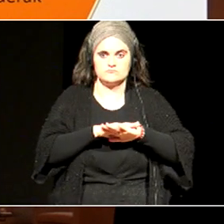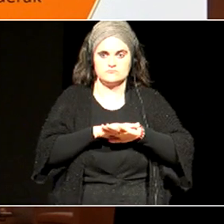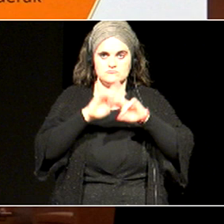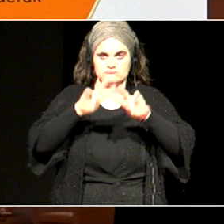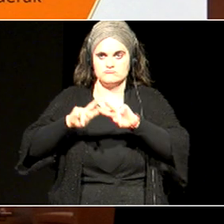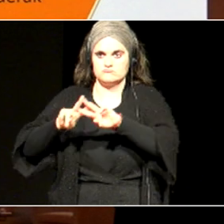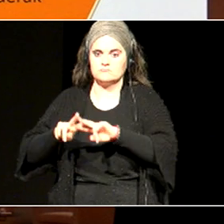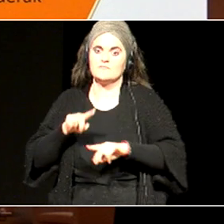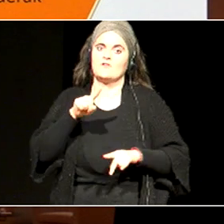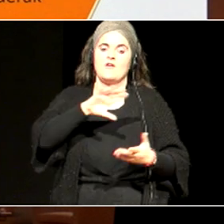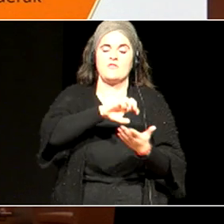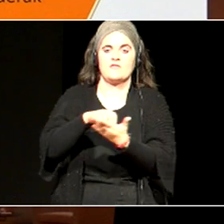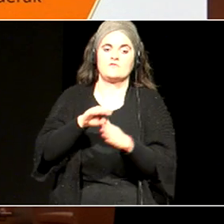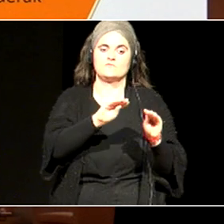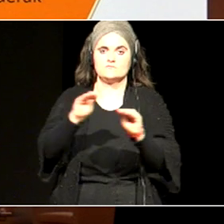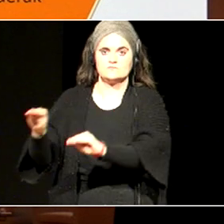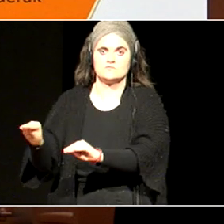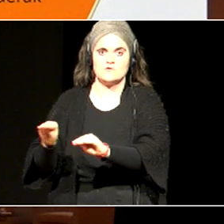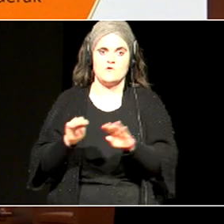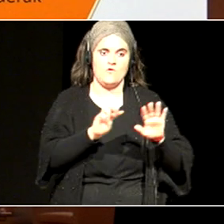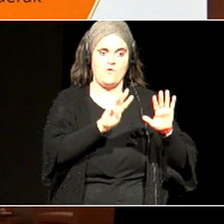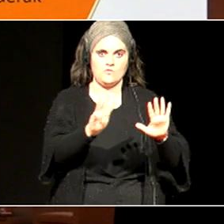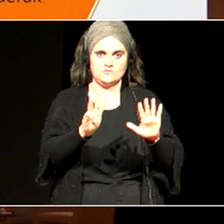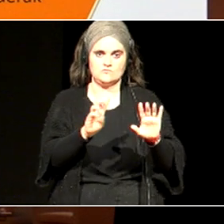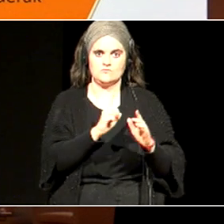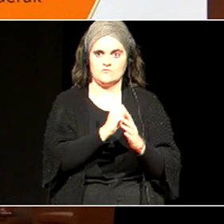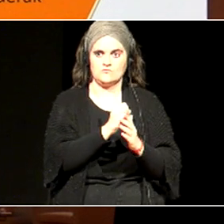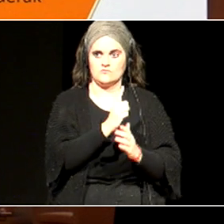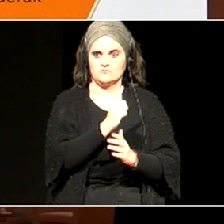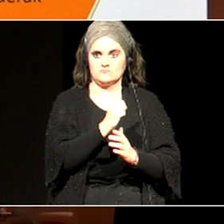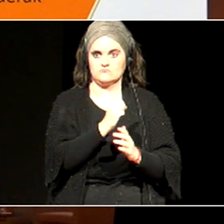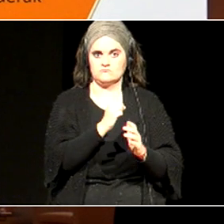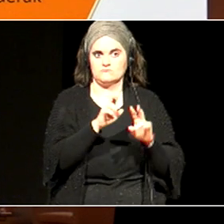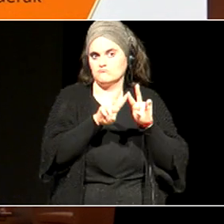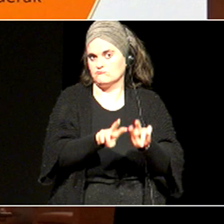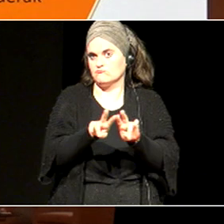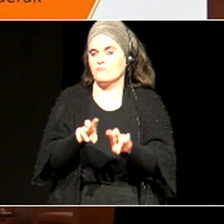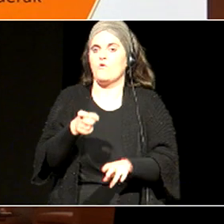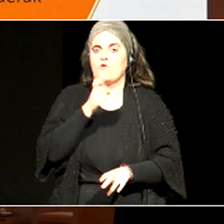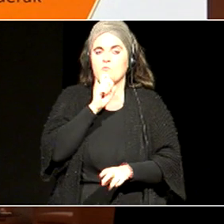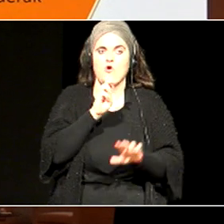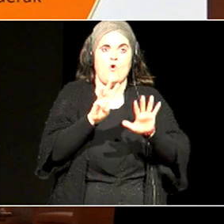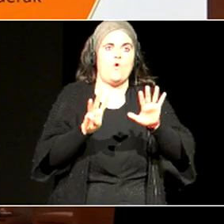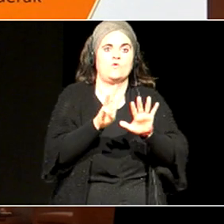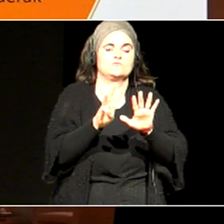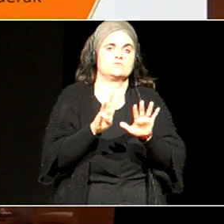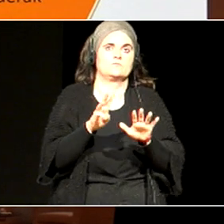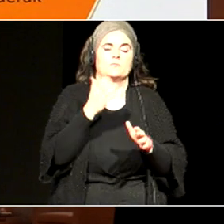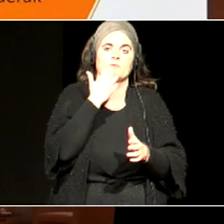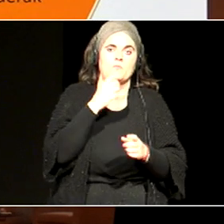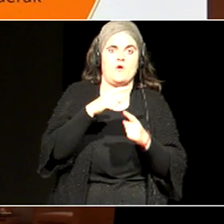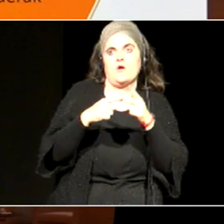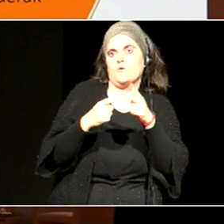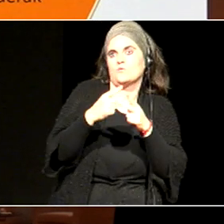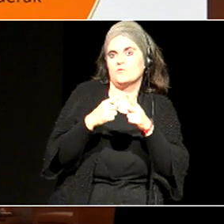zutabe bakoitzean, zenolako garapen maia duen. Agian, aietariko batean, goi maia batean, egon daiteke, lana